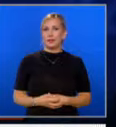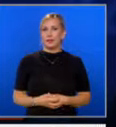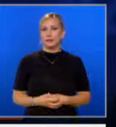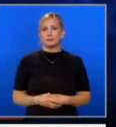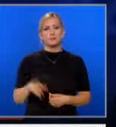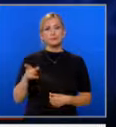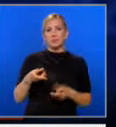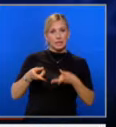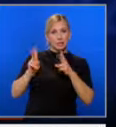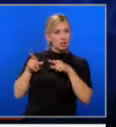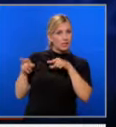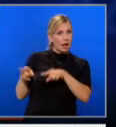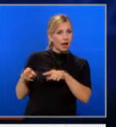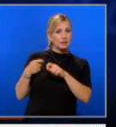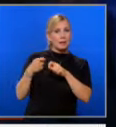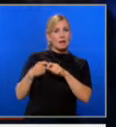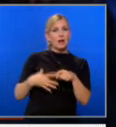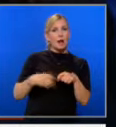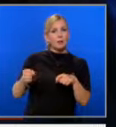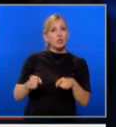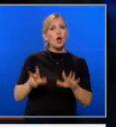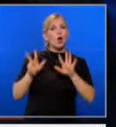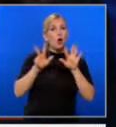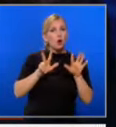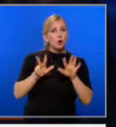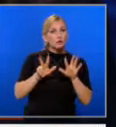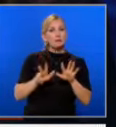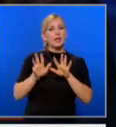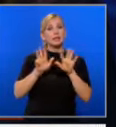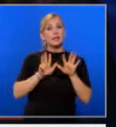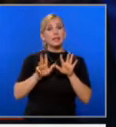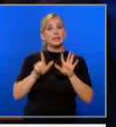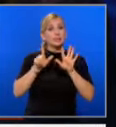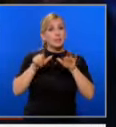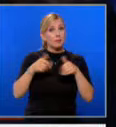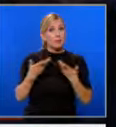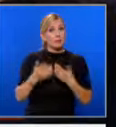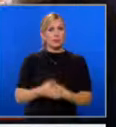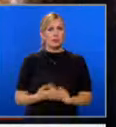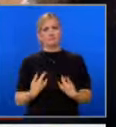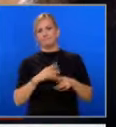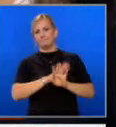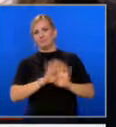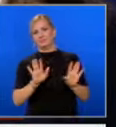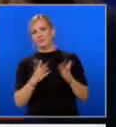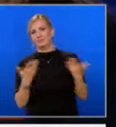Ще разреши ли тя абортите в 8-я, 9-я, в 7-я месец? Хайде, стига!